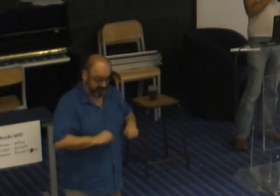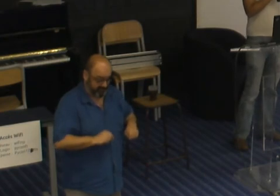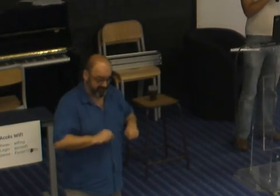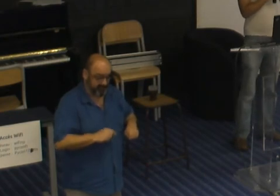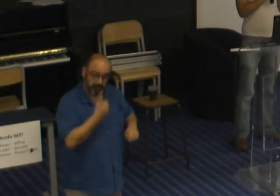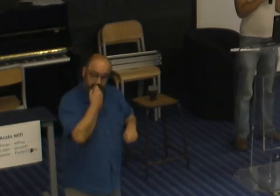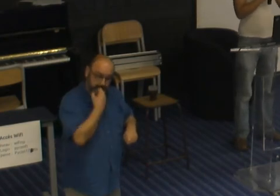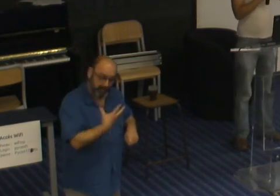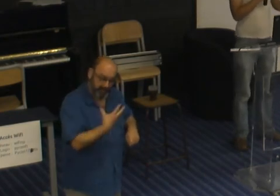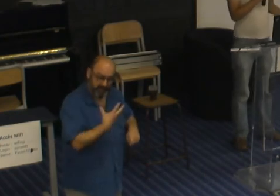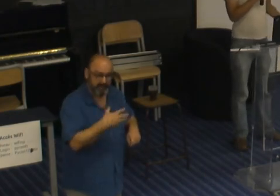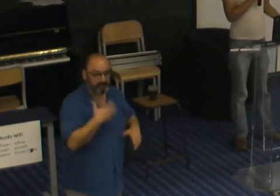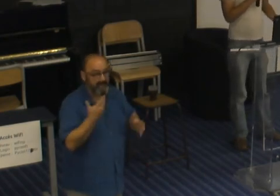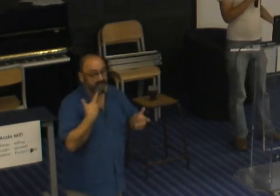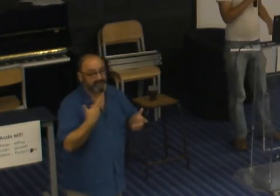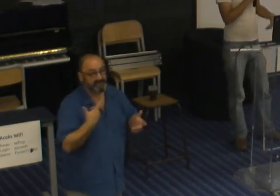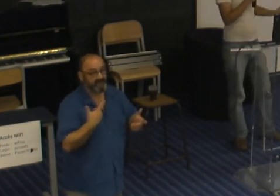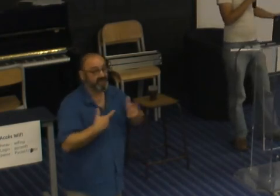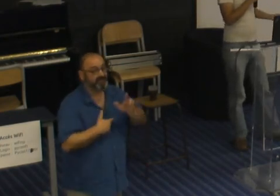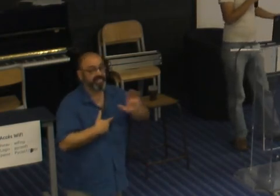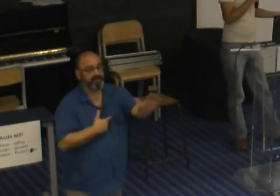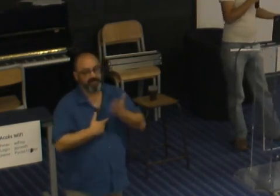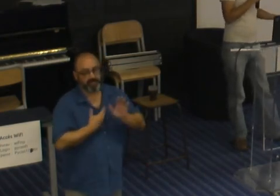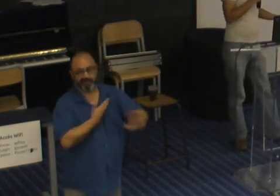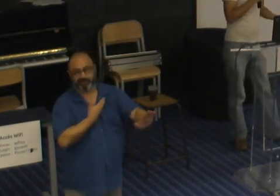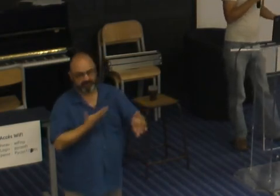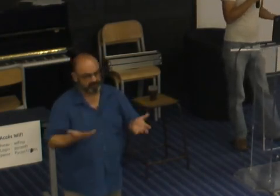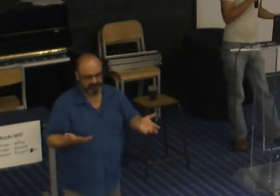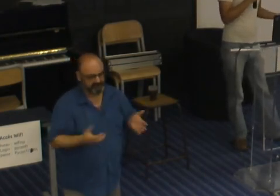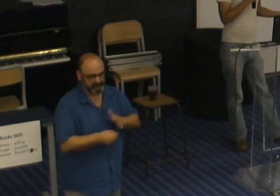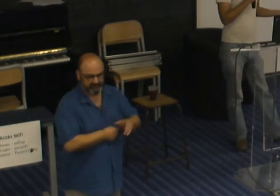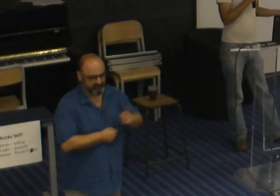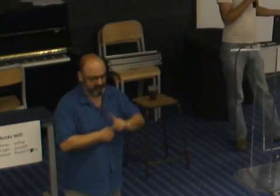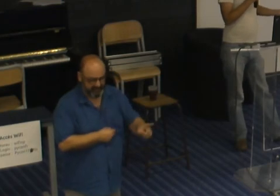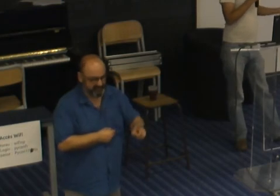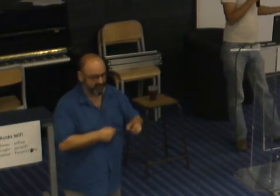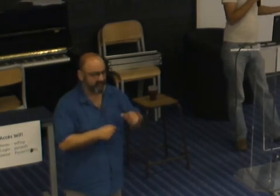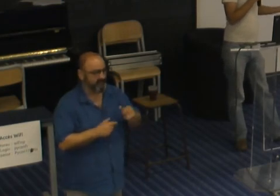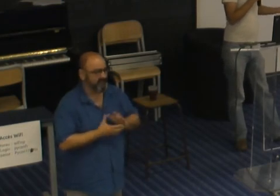'est très bien mais si tu restes chez toi c'est pas suffisant c'est à dire que d'une certaine façon